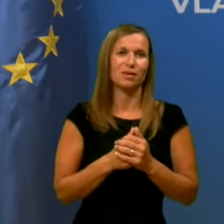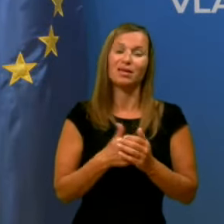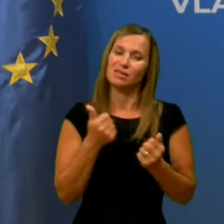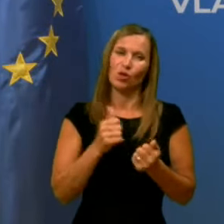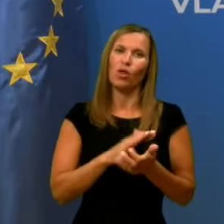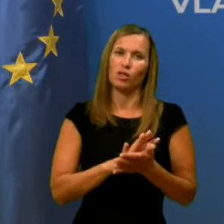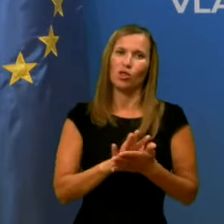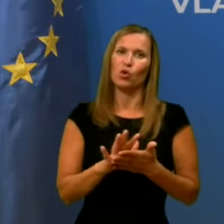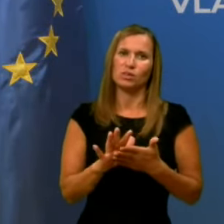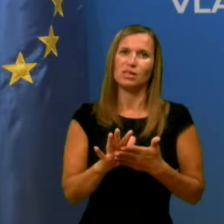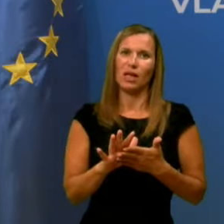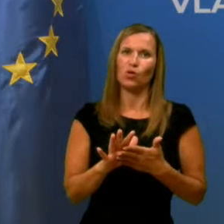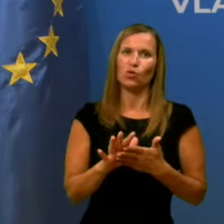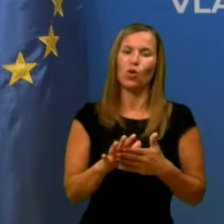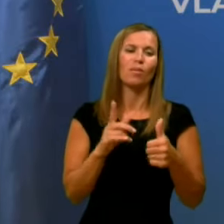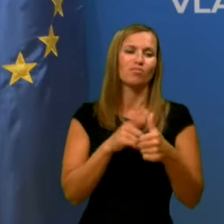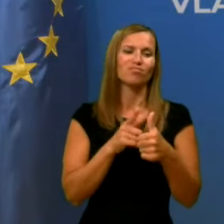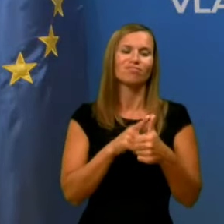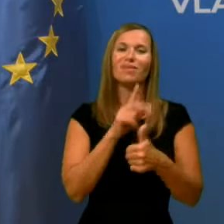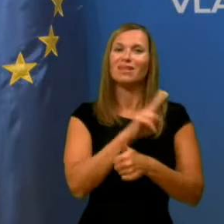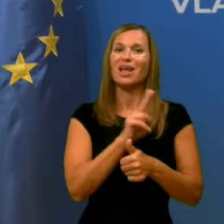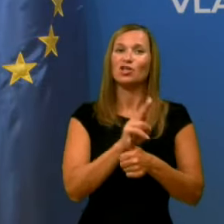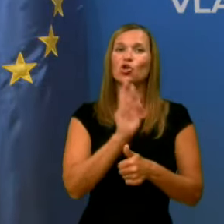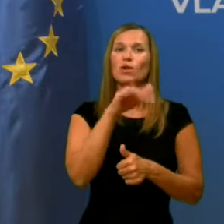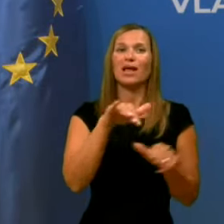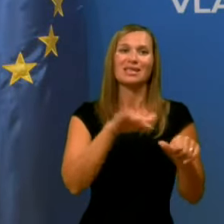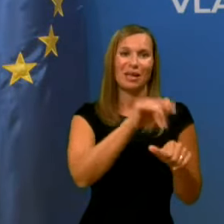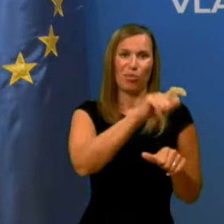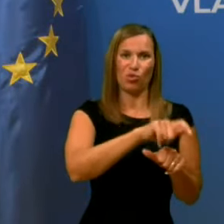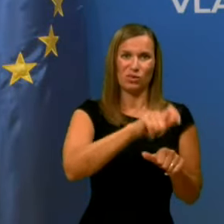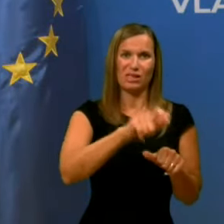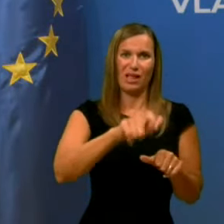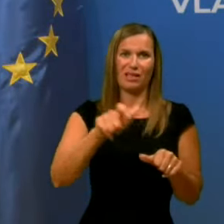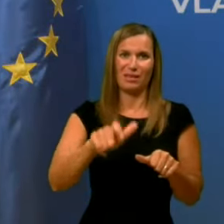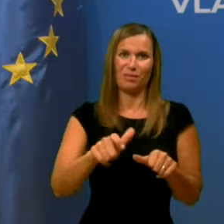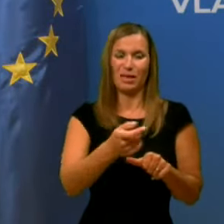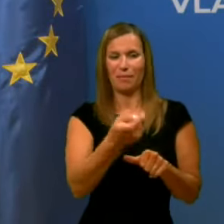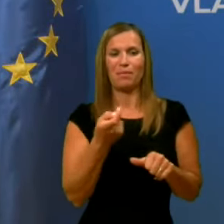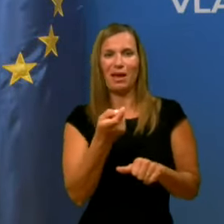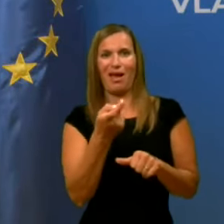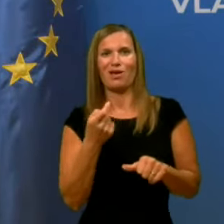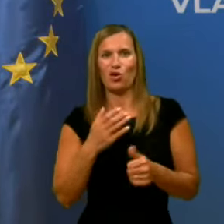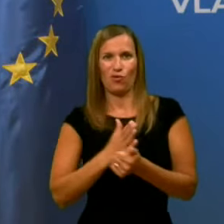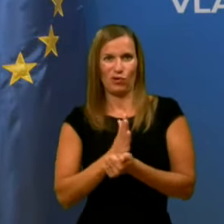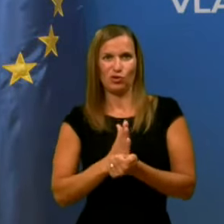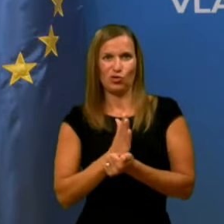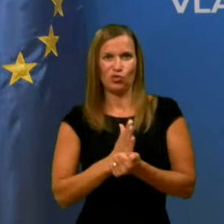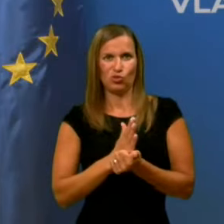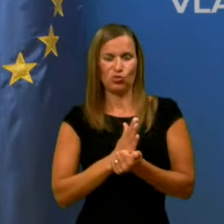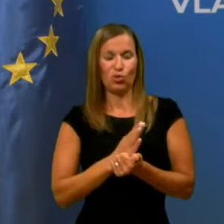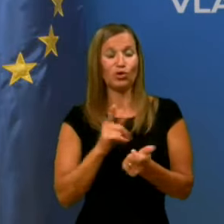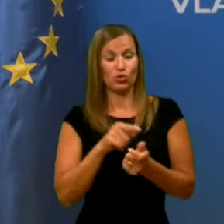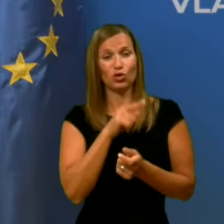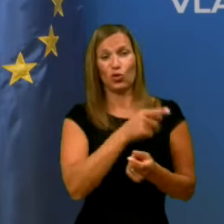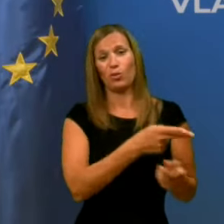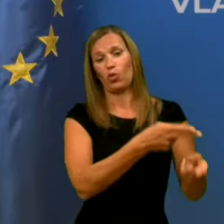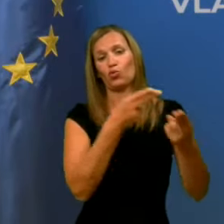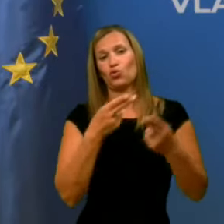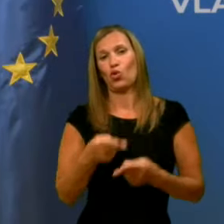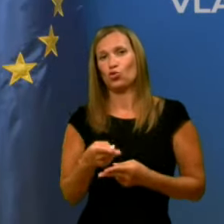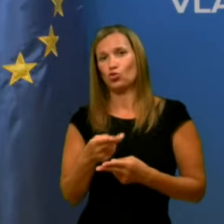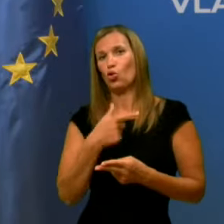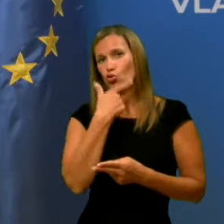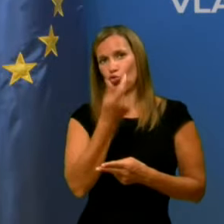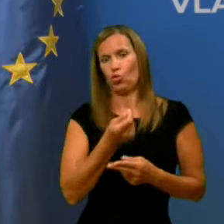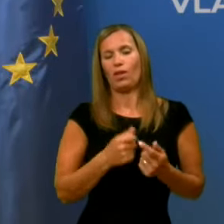zelo enostavno. Kot prvo je nadzor nad zaposlenimi, ki hodijo delati. In tudi tu je bil unos od zunaj v